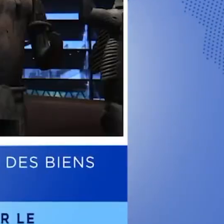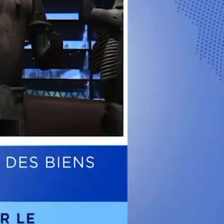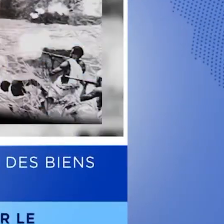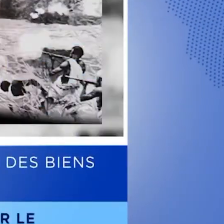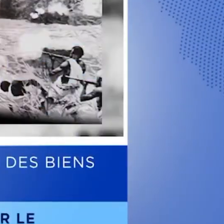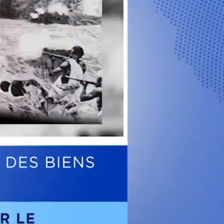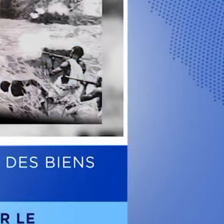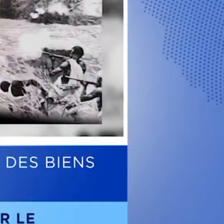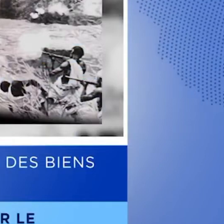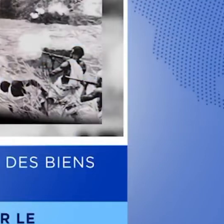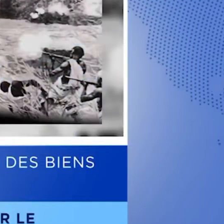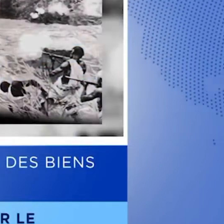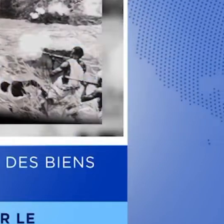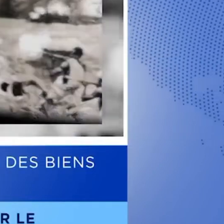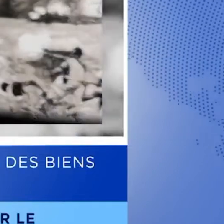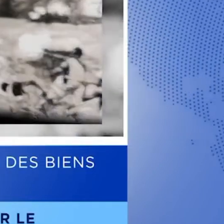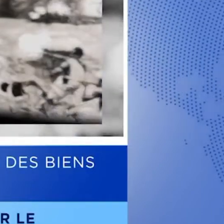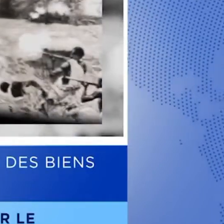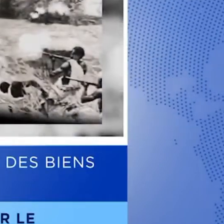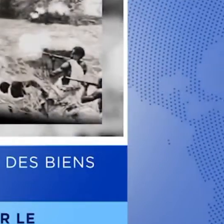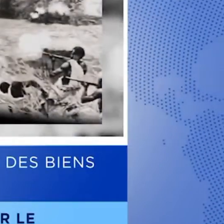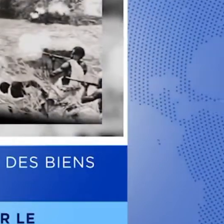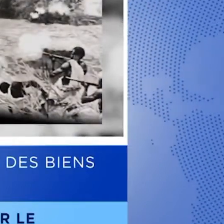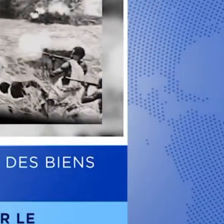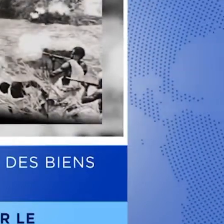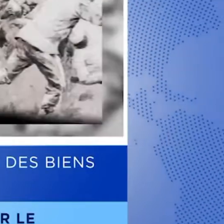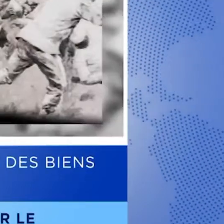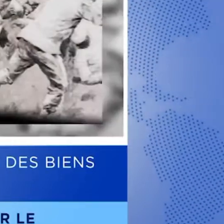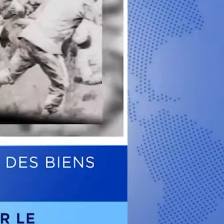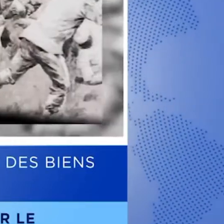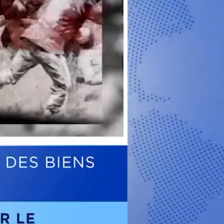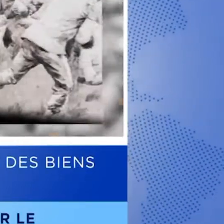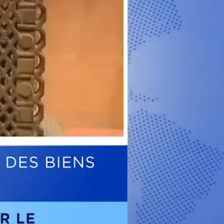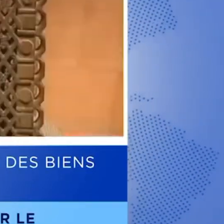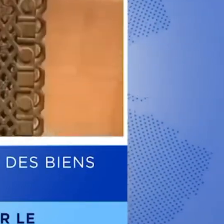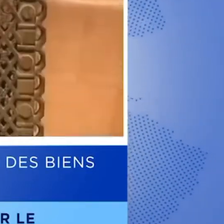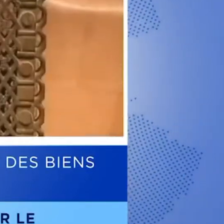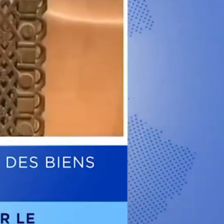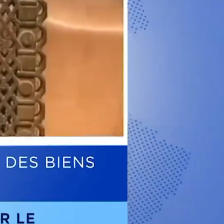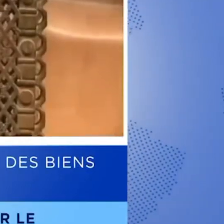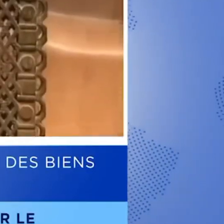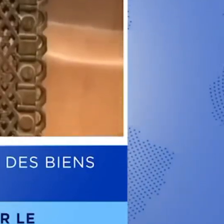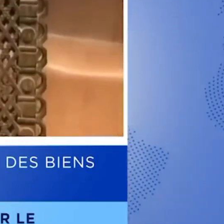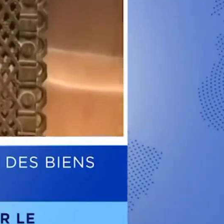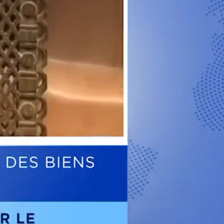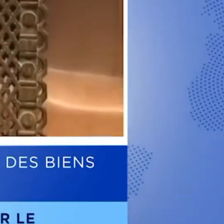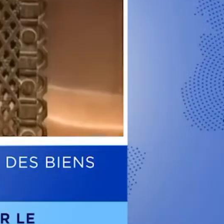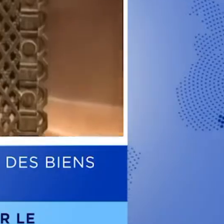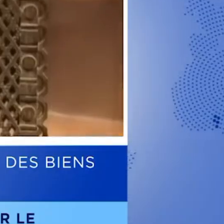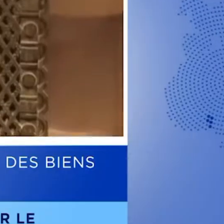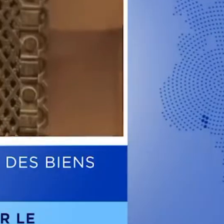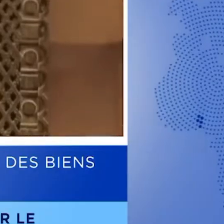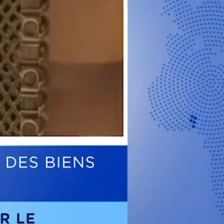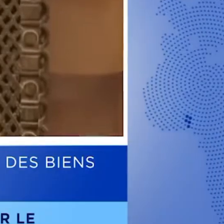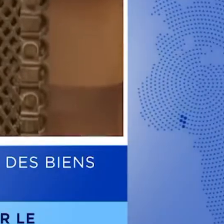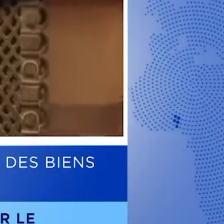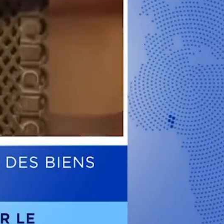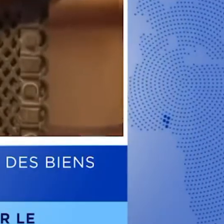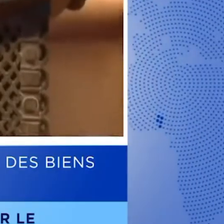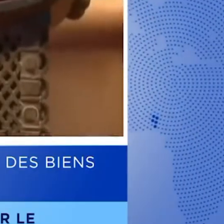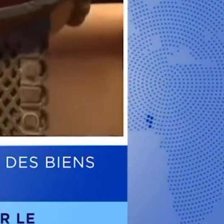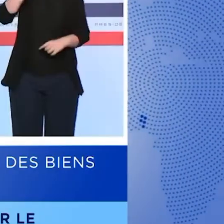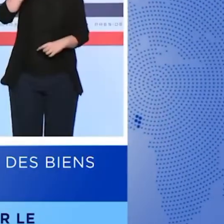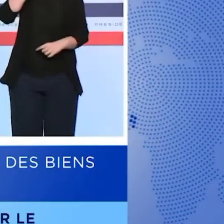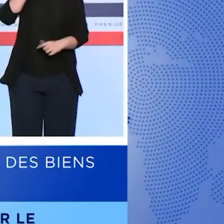ministres, hier mercredi, le gouvernement français a examiné un projet de loi sur la restitution au Bénin et au Sénégal d'oeuvres culturelles